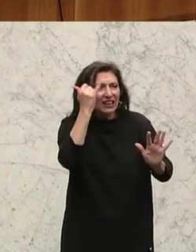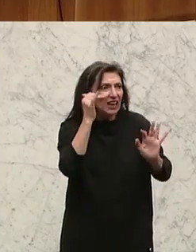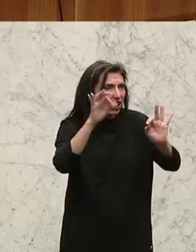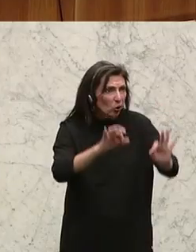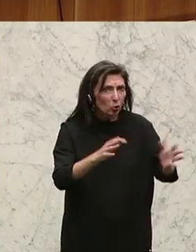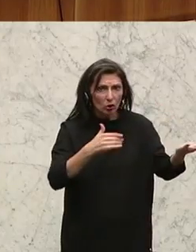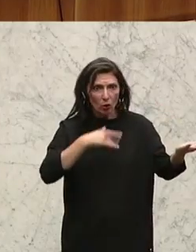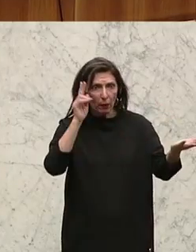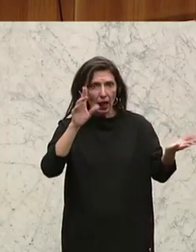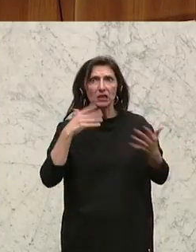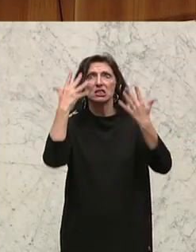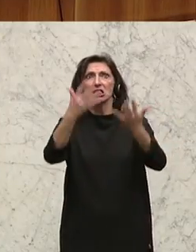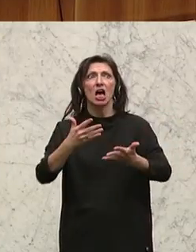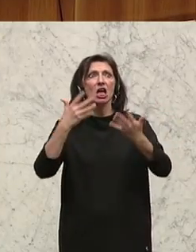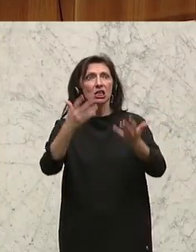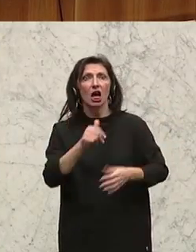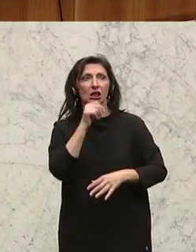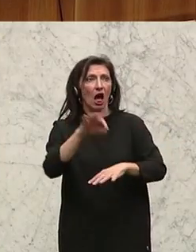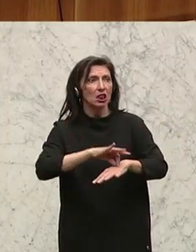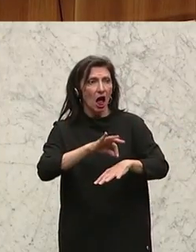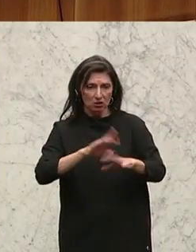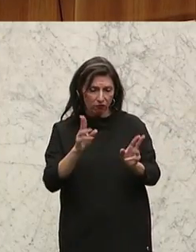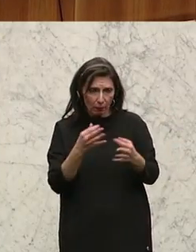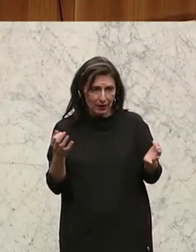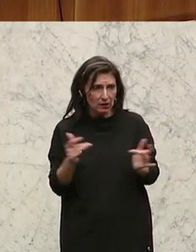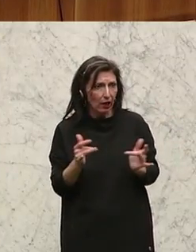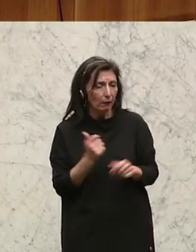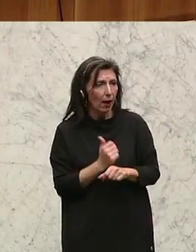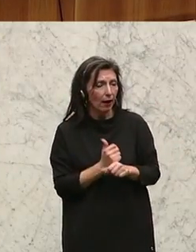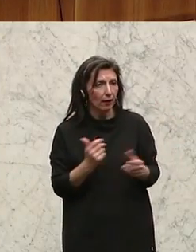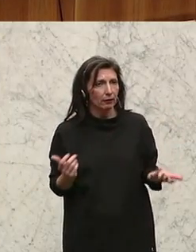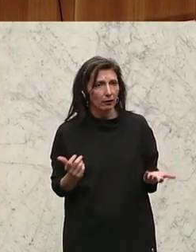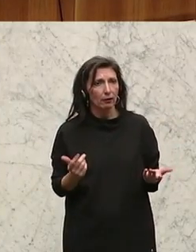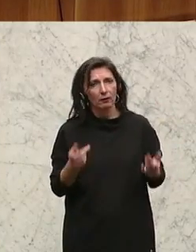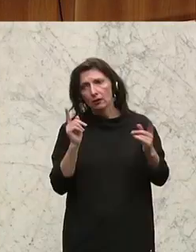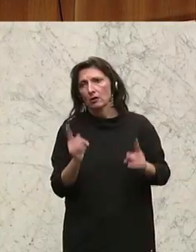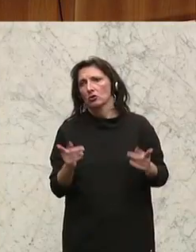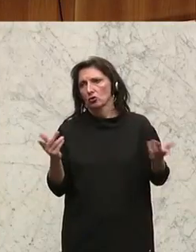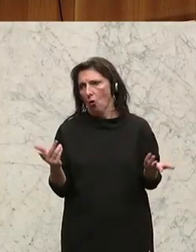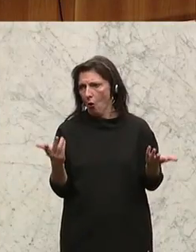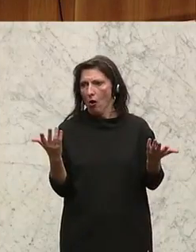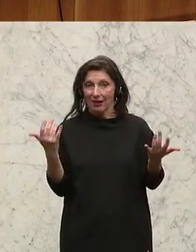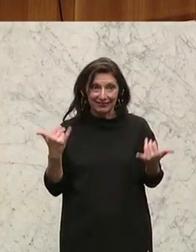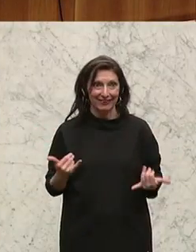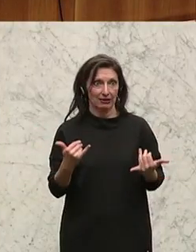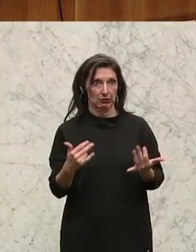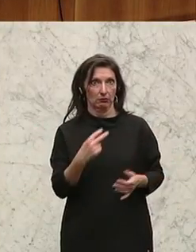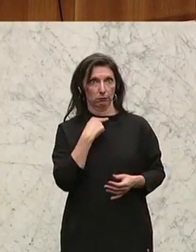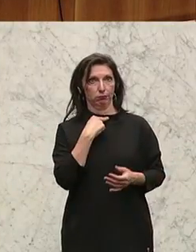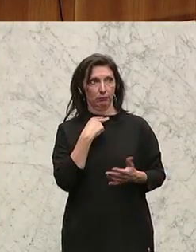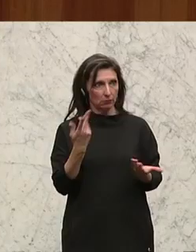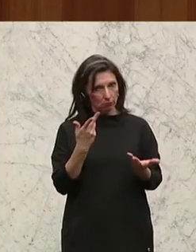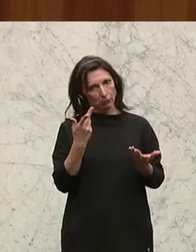man weiß, dass in zehn Jahren keine Ärzte mehr da sind, warum man nichts tut dagegen, und sage, wir versuchen also auch hier diesen Engpass dann hier zu